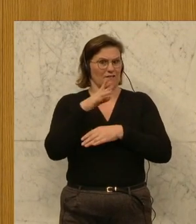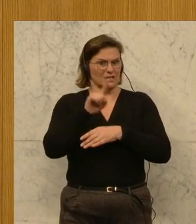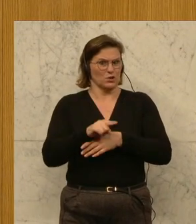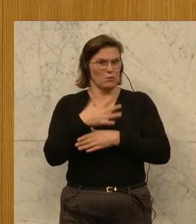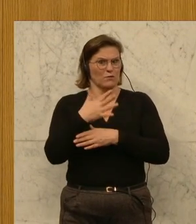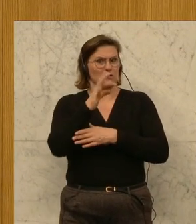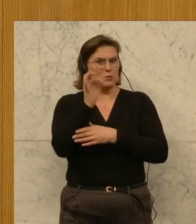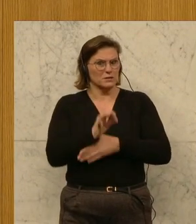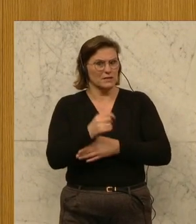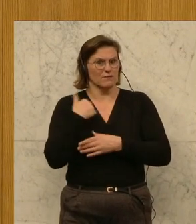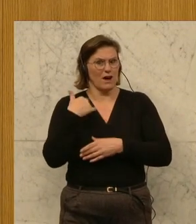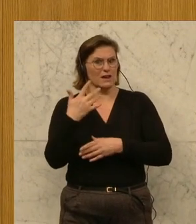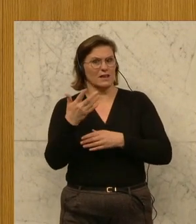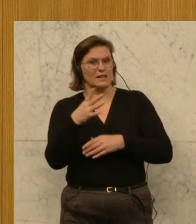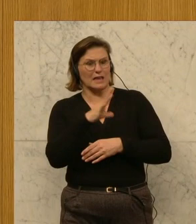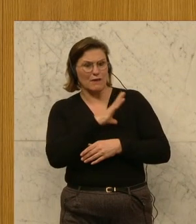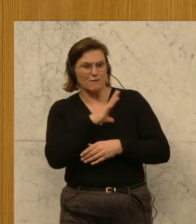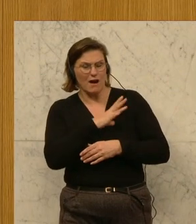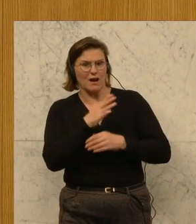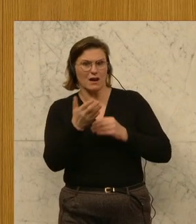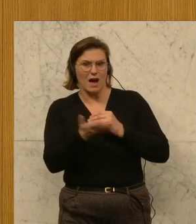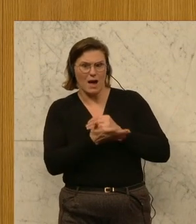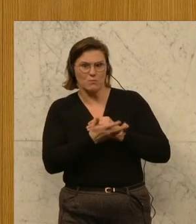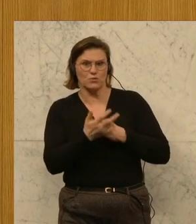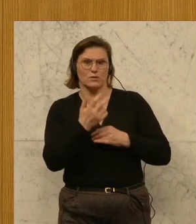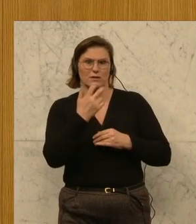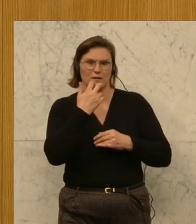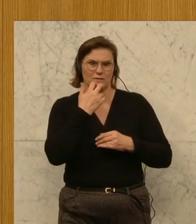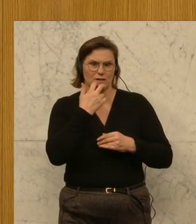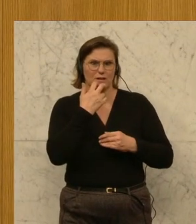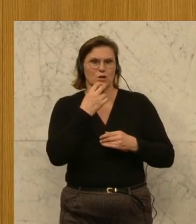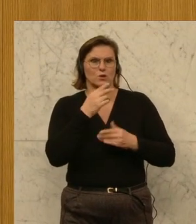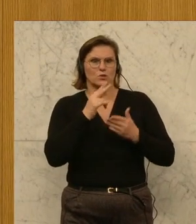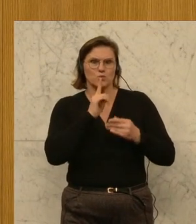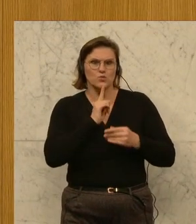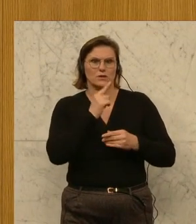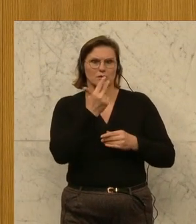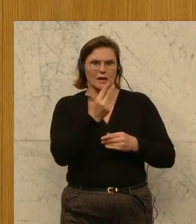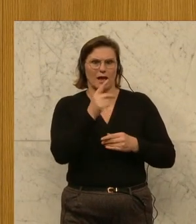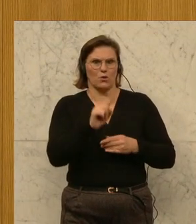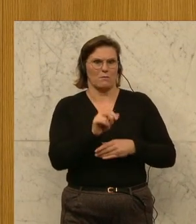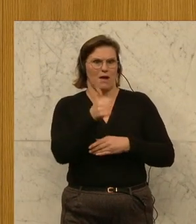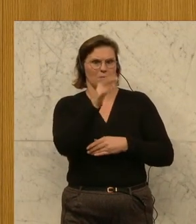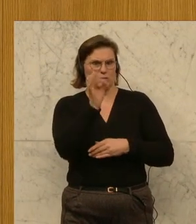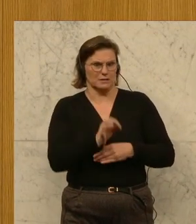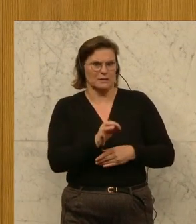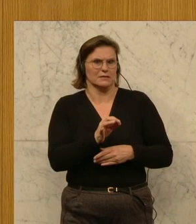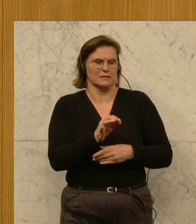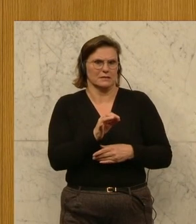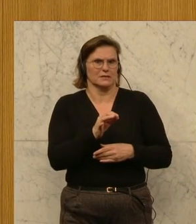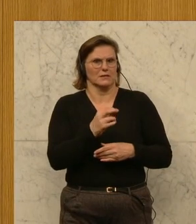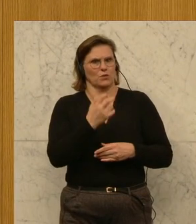armutsgefährdet waren. Und von diesen armutsgefährdenden Haushalten sind es aber nur 3,1 Prozent, jeder natürlich zu viel, die von